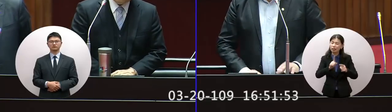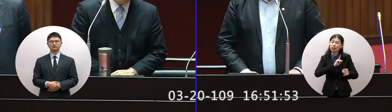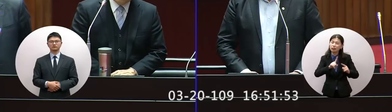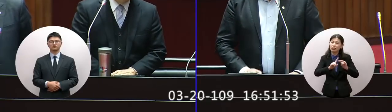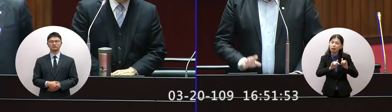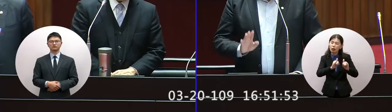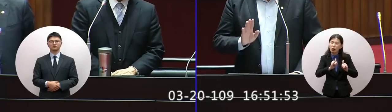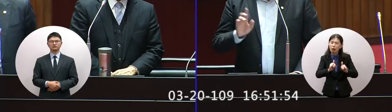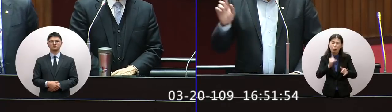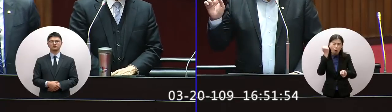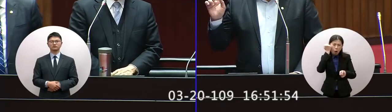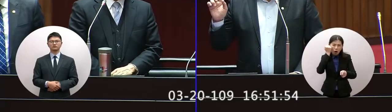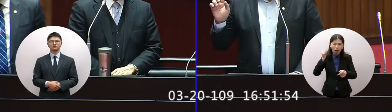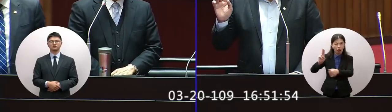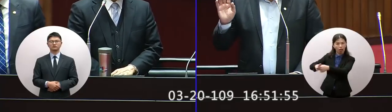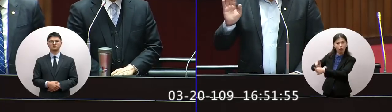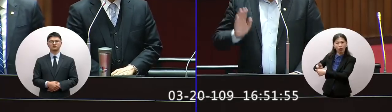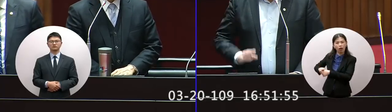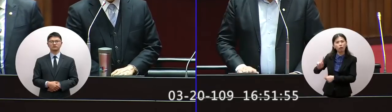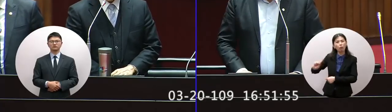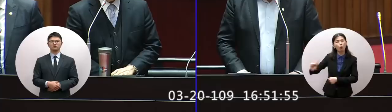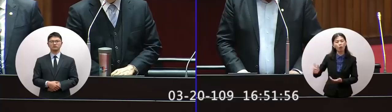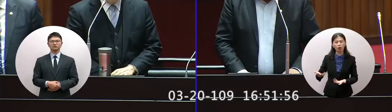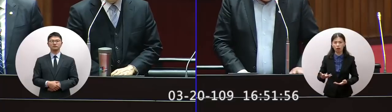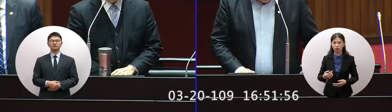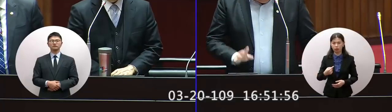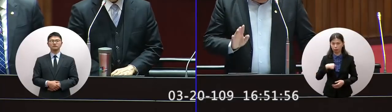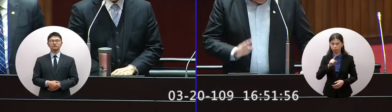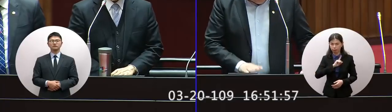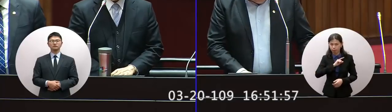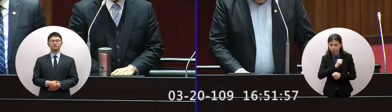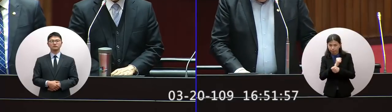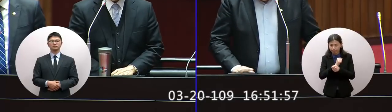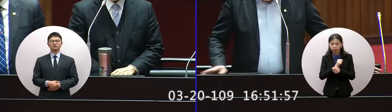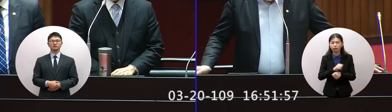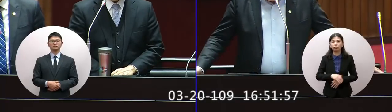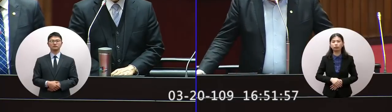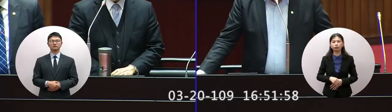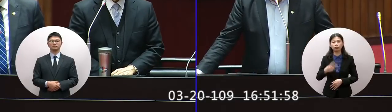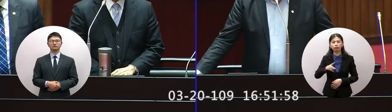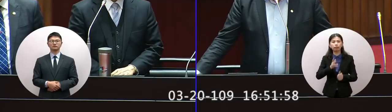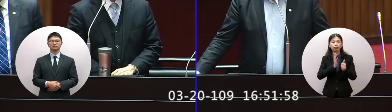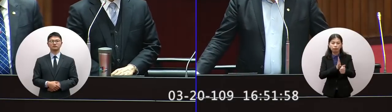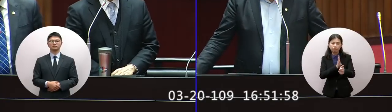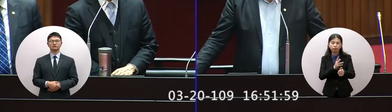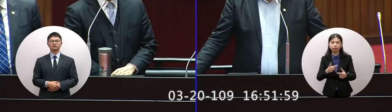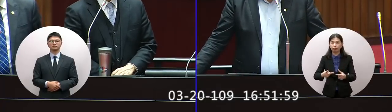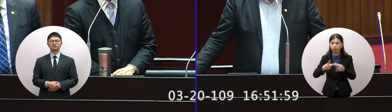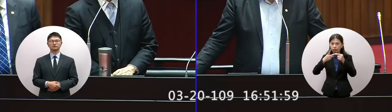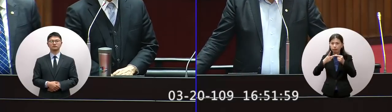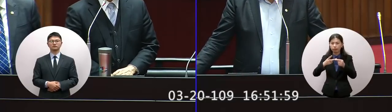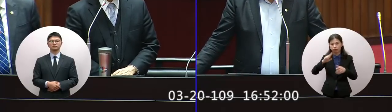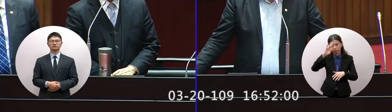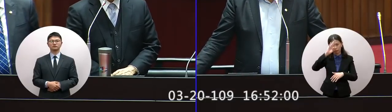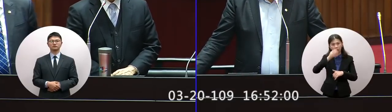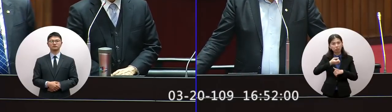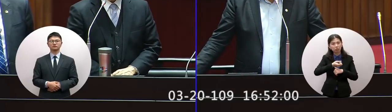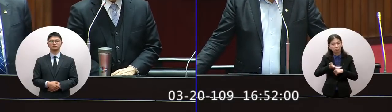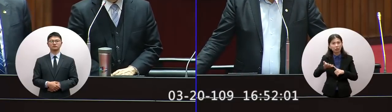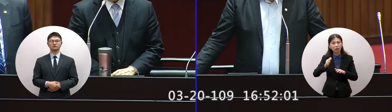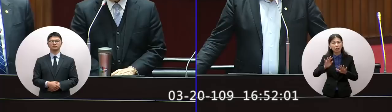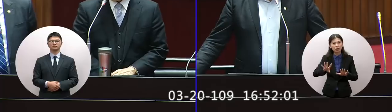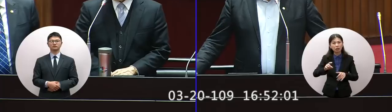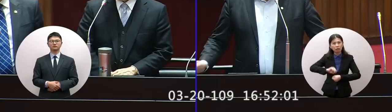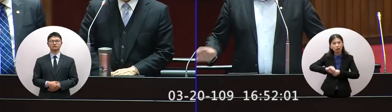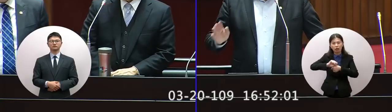可以亂所以這個其實是我們自己要提高警覺那我接下來請教第二個有關我們疫情今天增加27